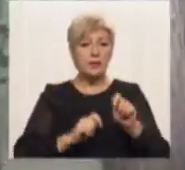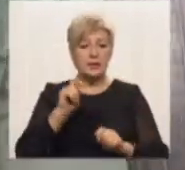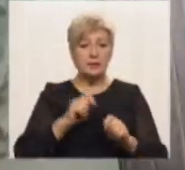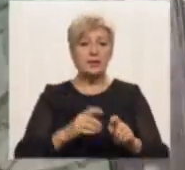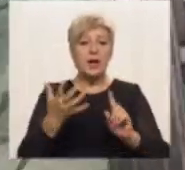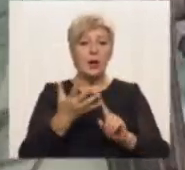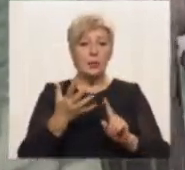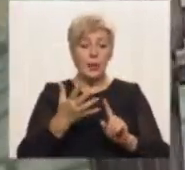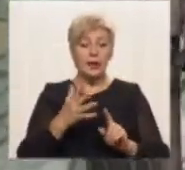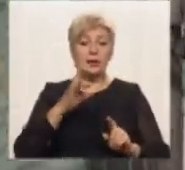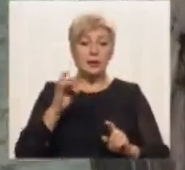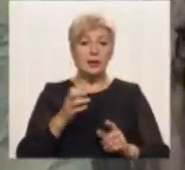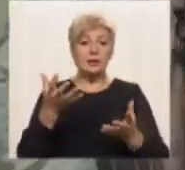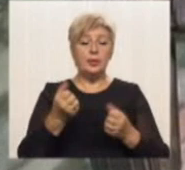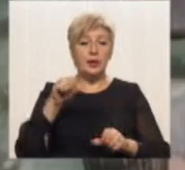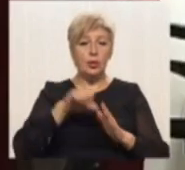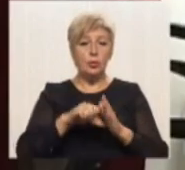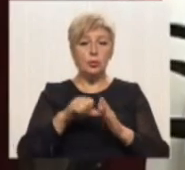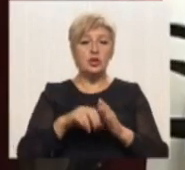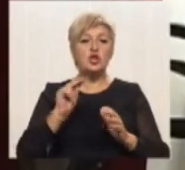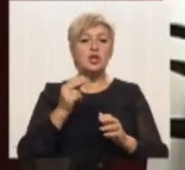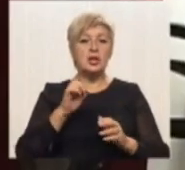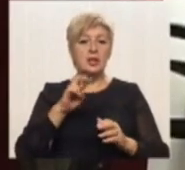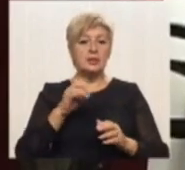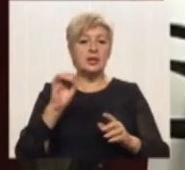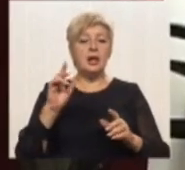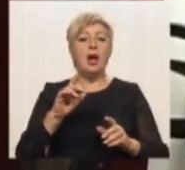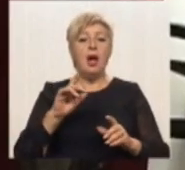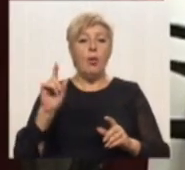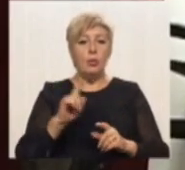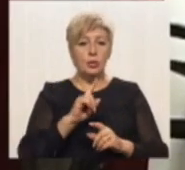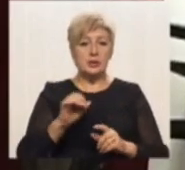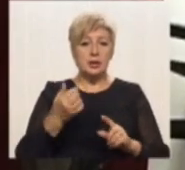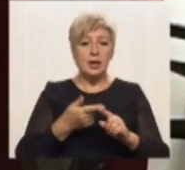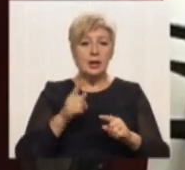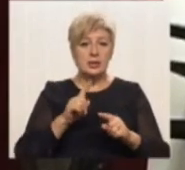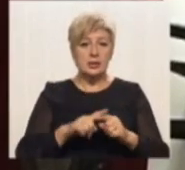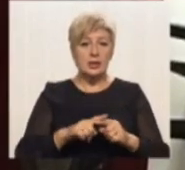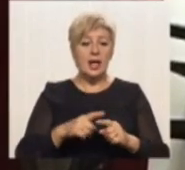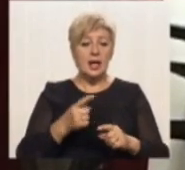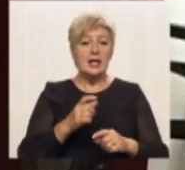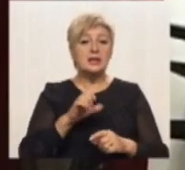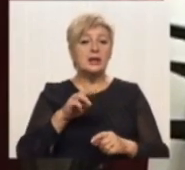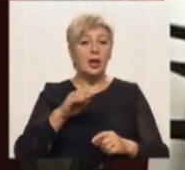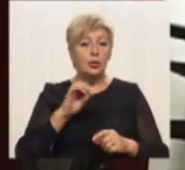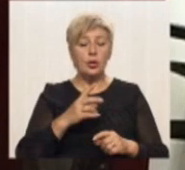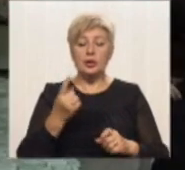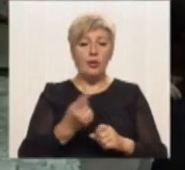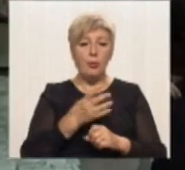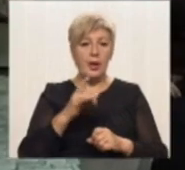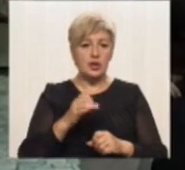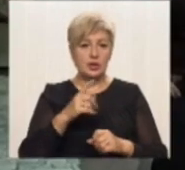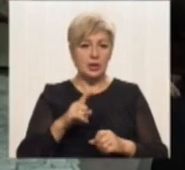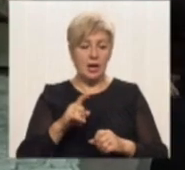у фестивалі Чернігівський історичний музей імені Тарновського. Цей станок під кулемет не вперше покидає експозицію. У 2014